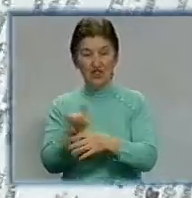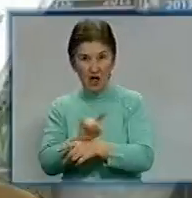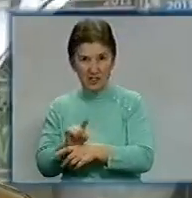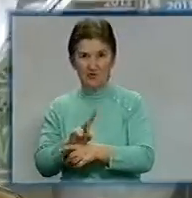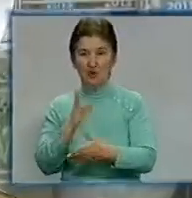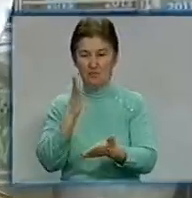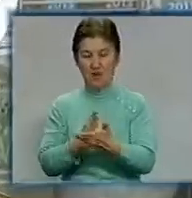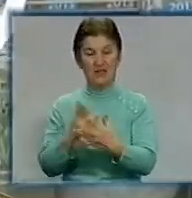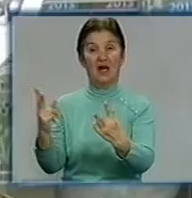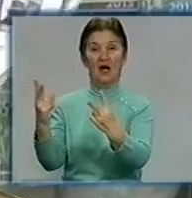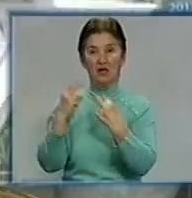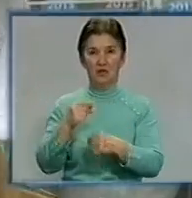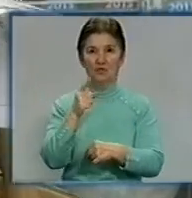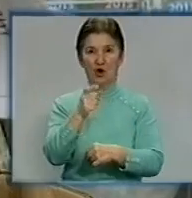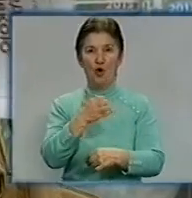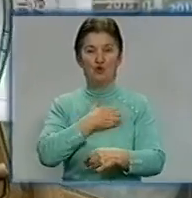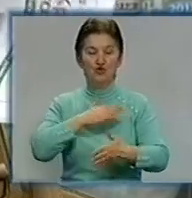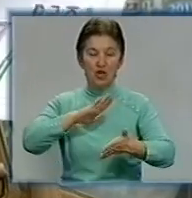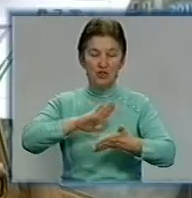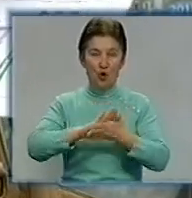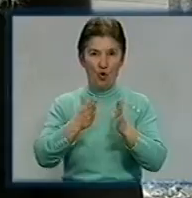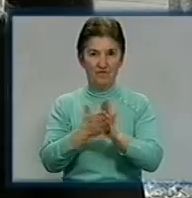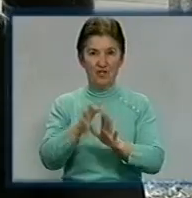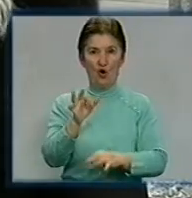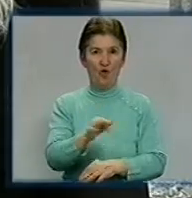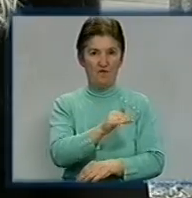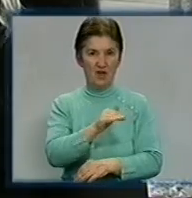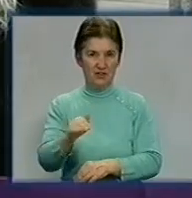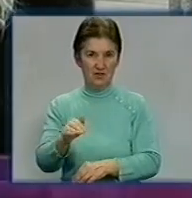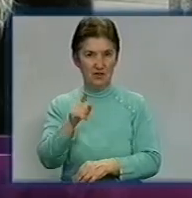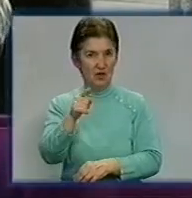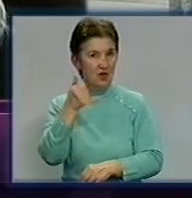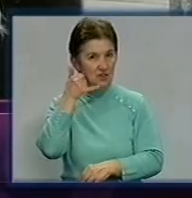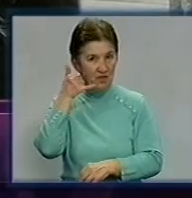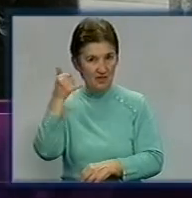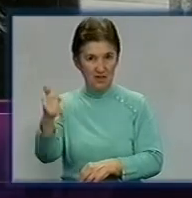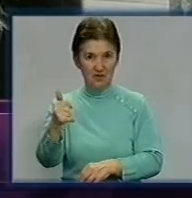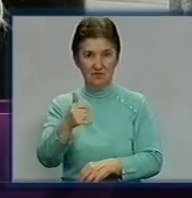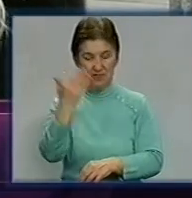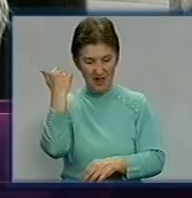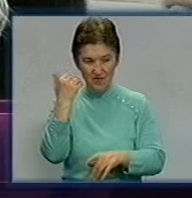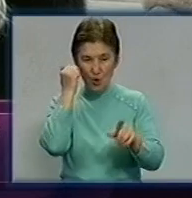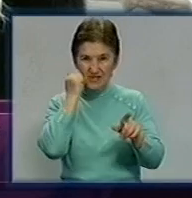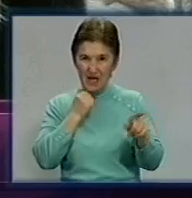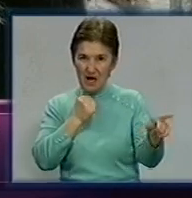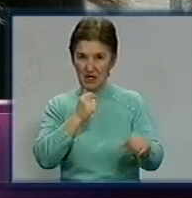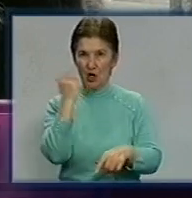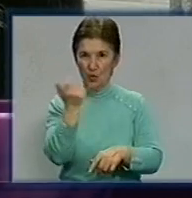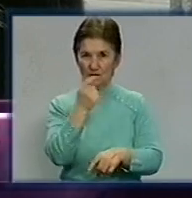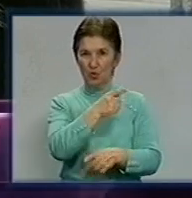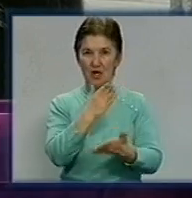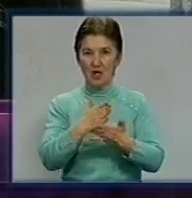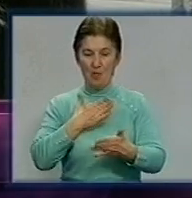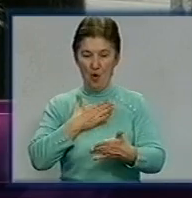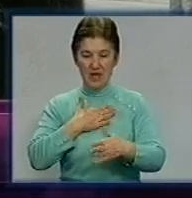гарантії, Юлія хоче договір оренду укласти офіційно. З моєю хазяйкою ми договір не укладали. В неї є лише мої паспортні